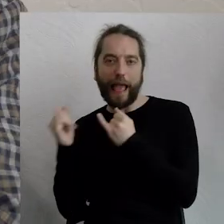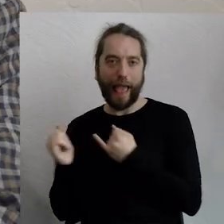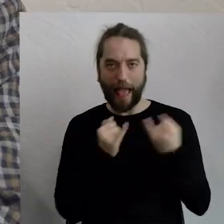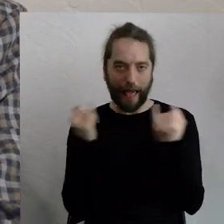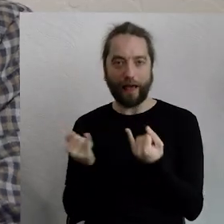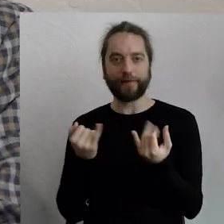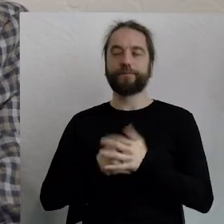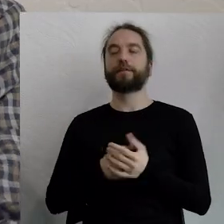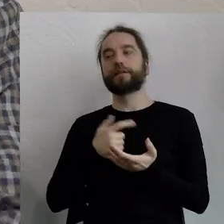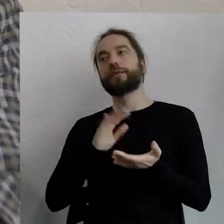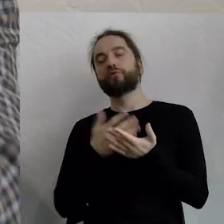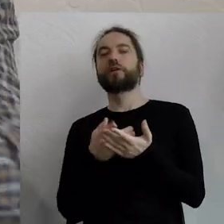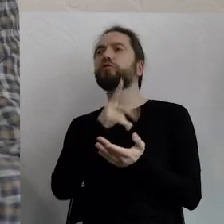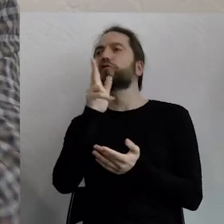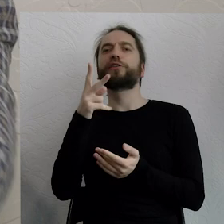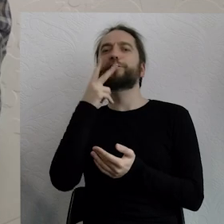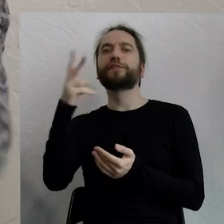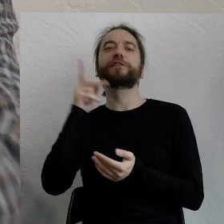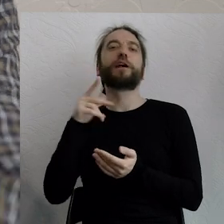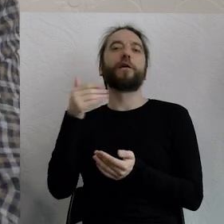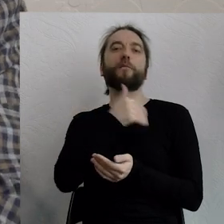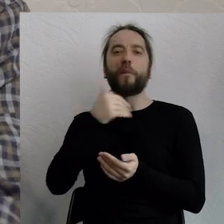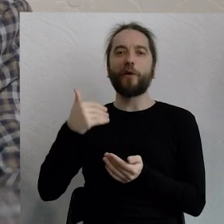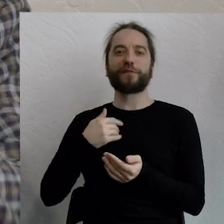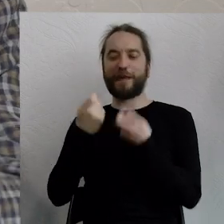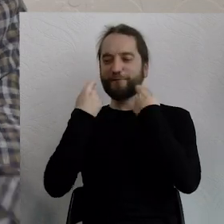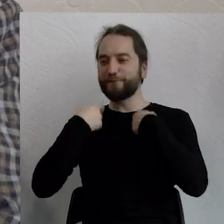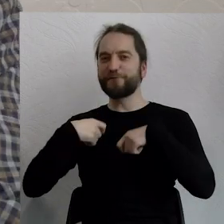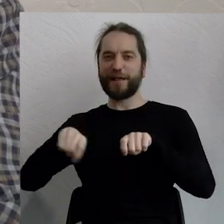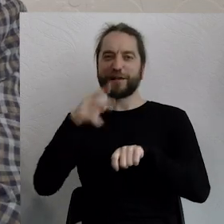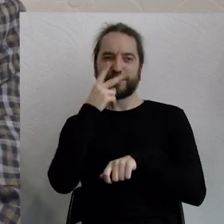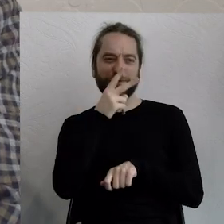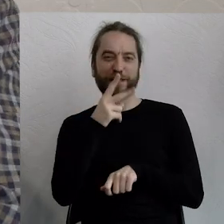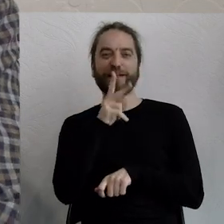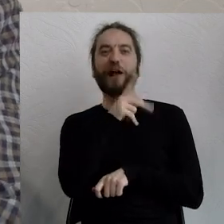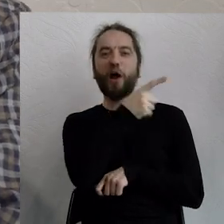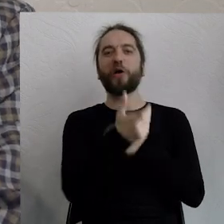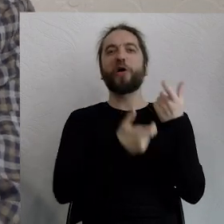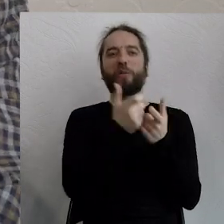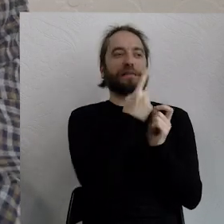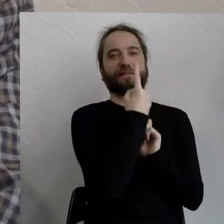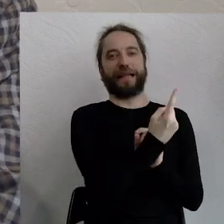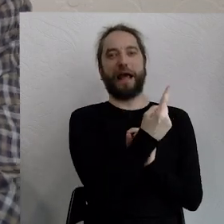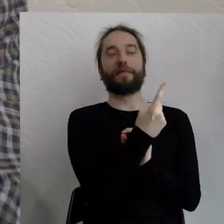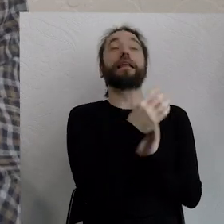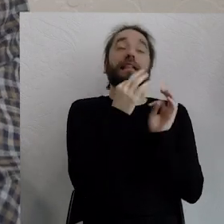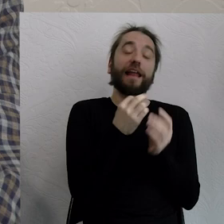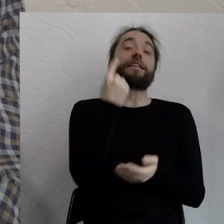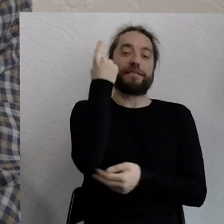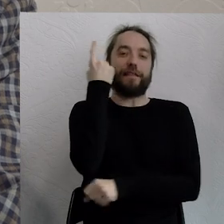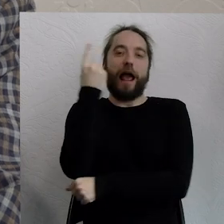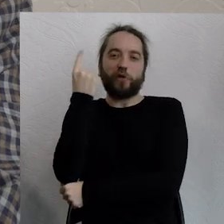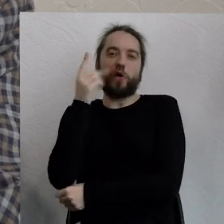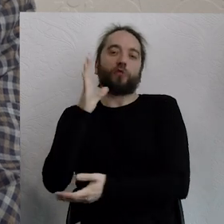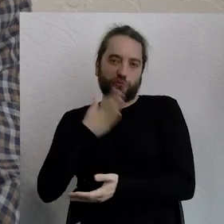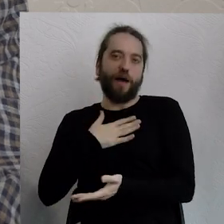jeździ po polskich wsiach i widzi te wszystkie samoróbki, znaczy teraz tego już nie ma, bo zastąpiły to traktory na kredyt kupione,